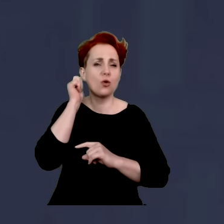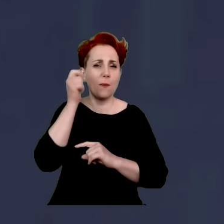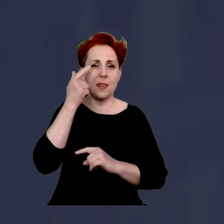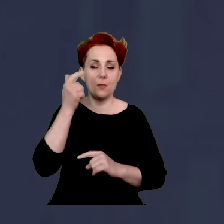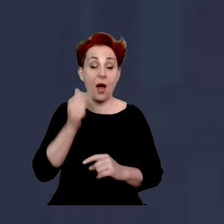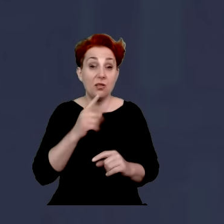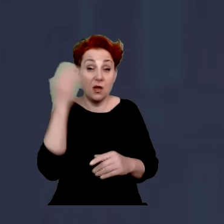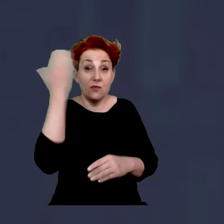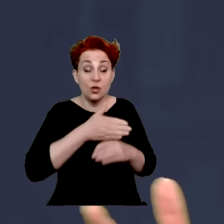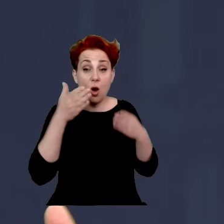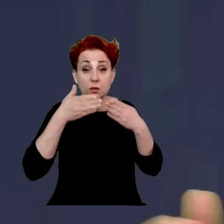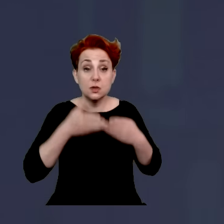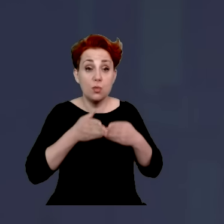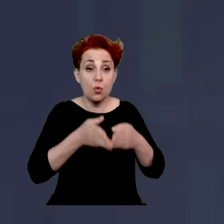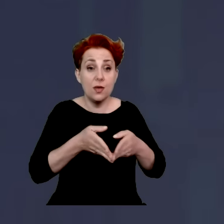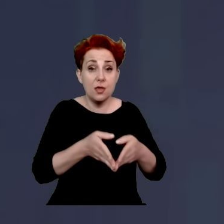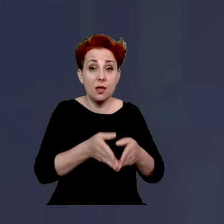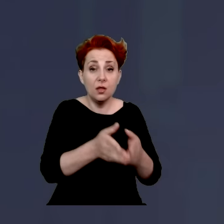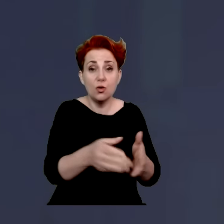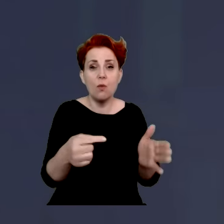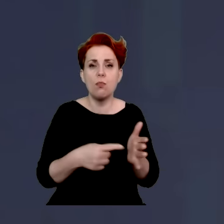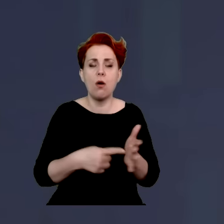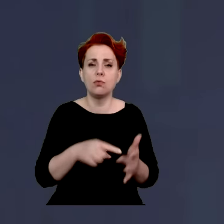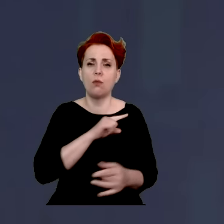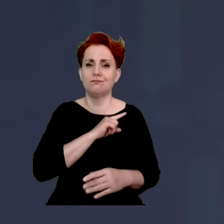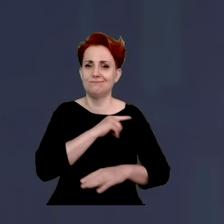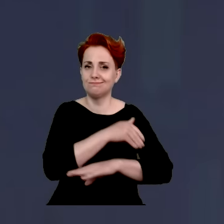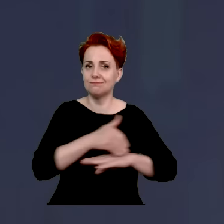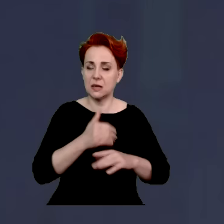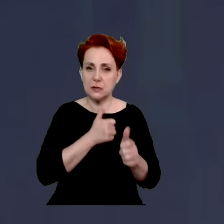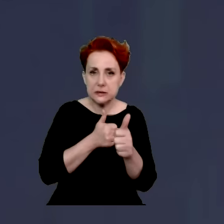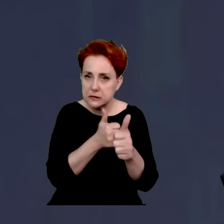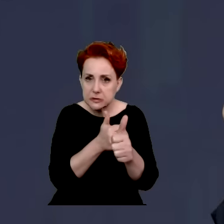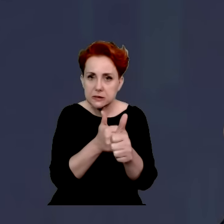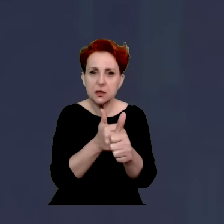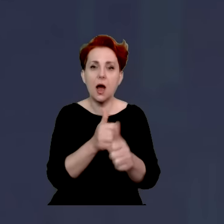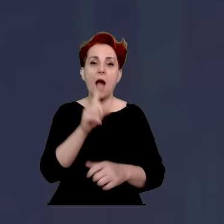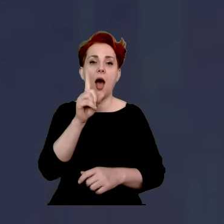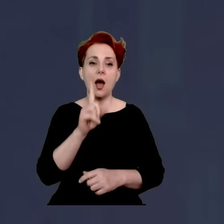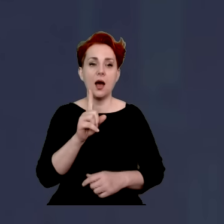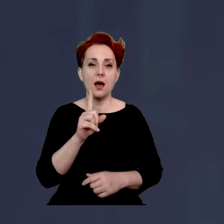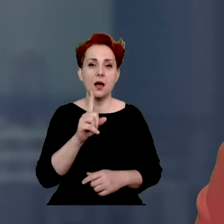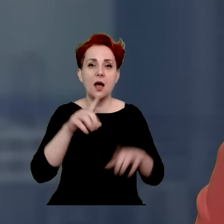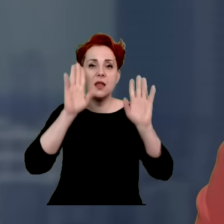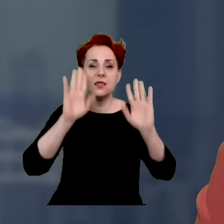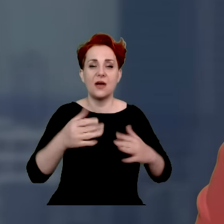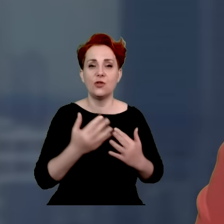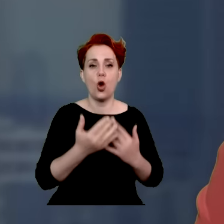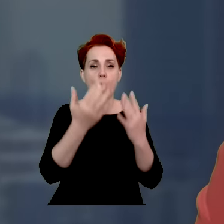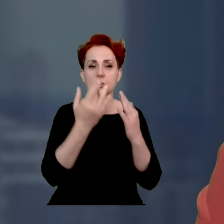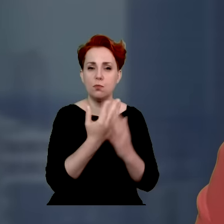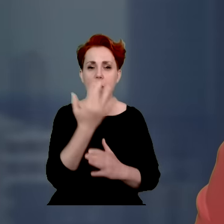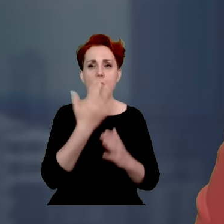płynął, on nocami płynął dlatego, że ta wraża Straż Granicznego tak prześladowała, że on tylko nie zapalał nawet ogniska, choć było